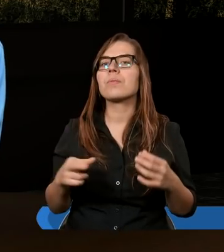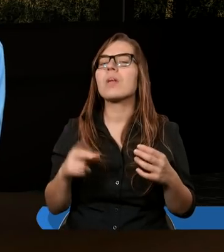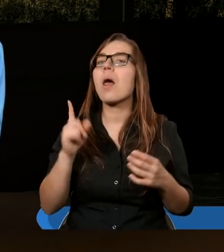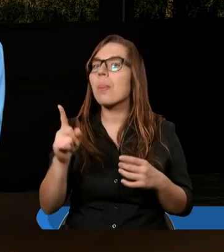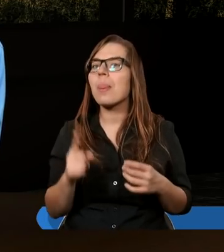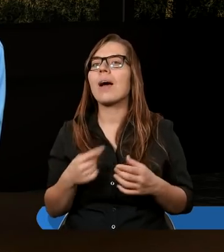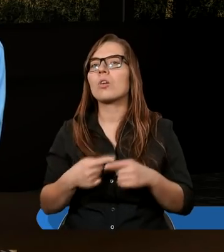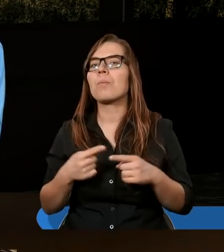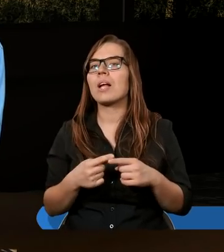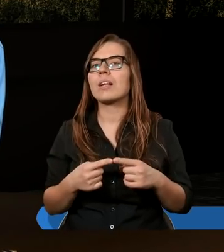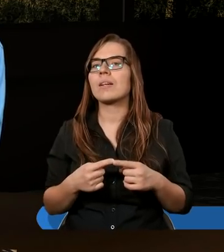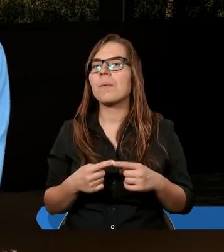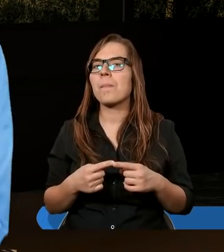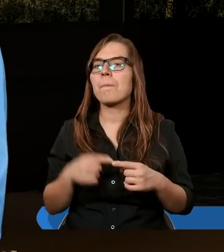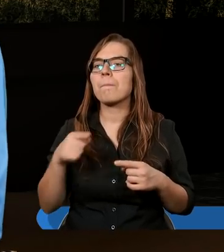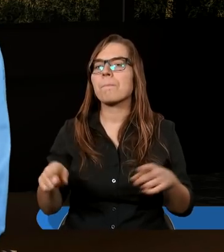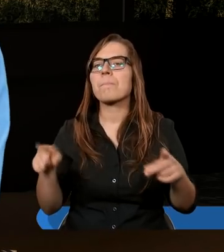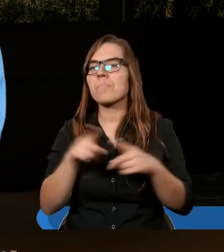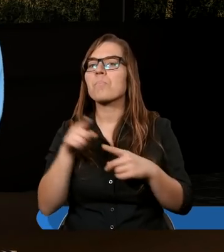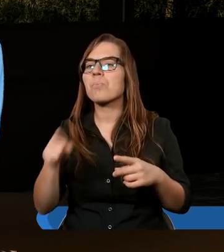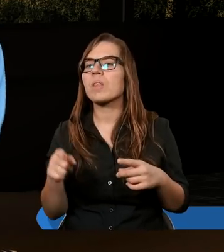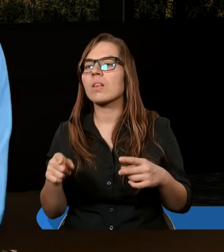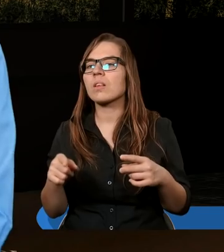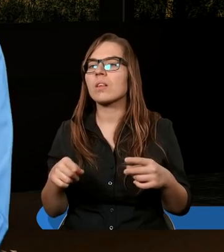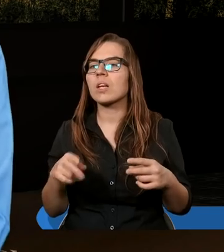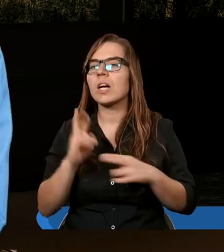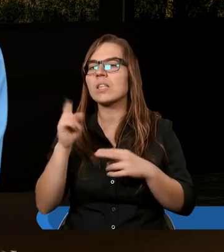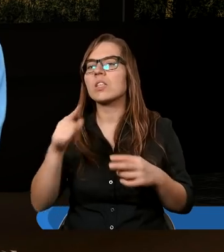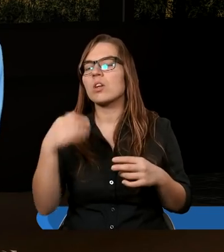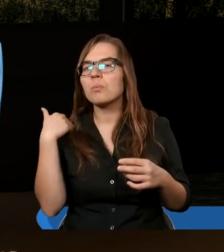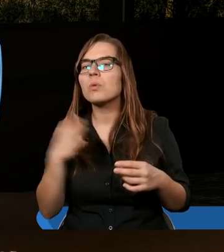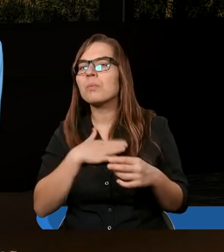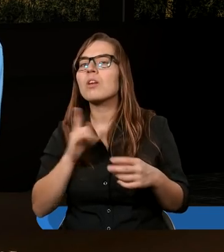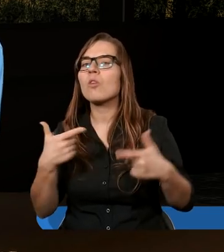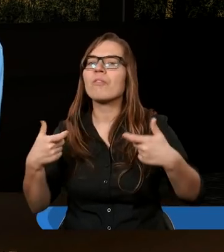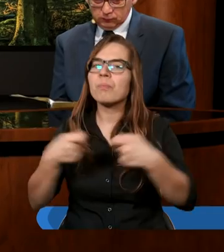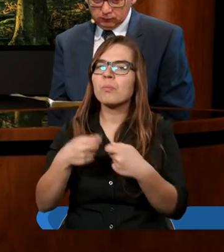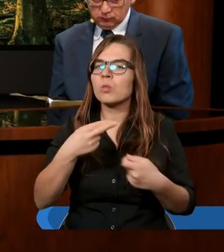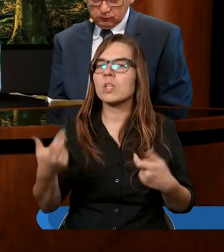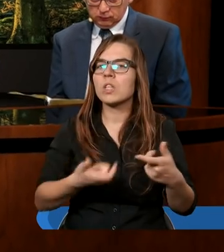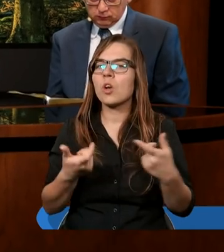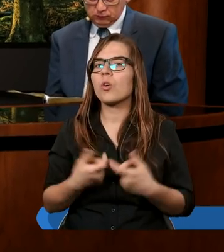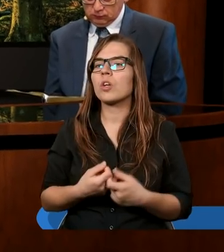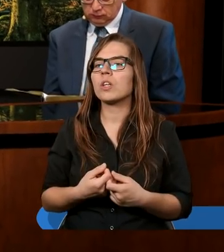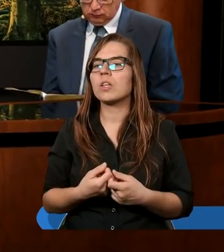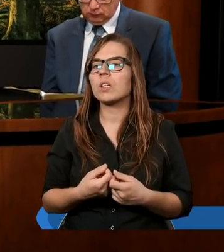Natomiast też oni mieli ze sobą relacje, też byli wspólnie. To jest ta rzecz, która się